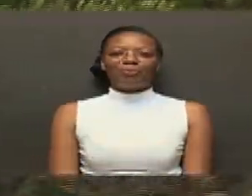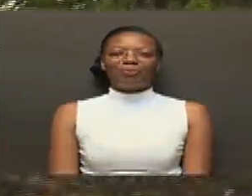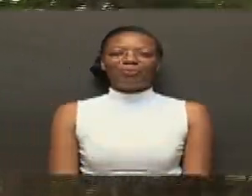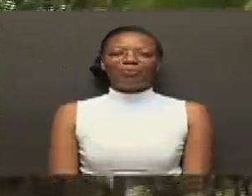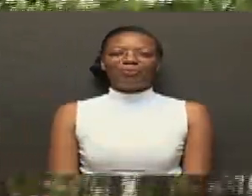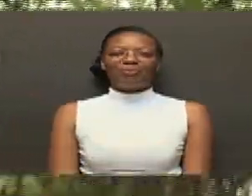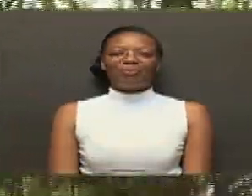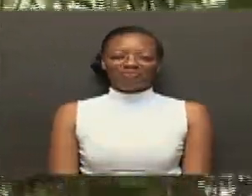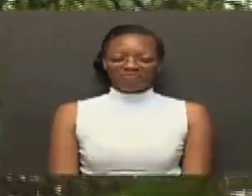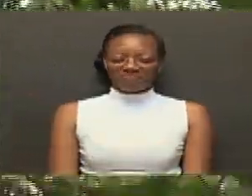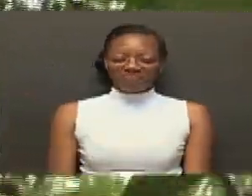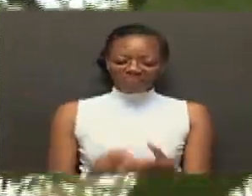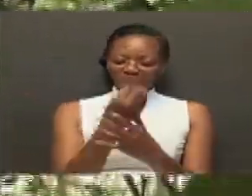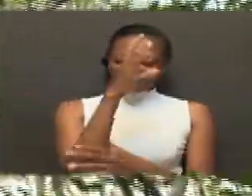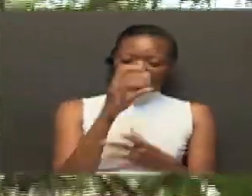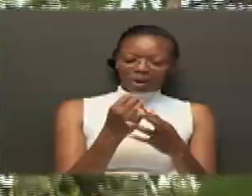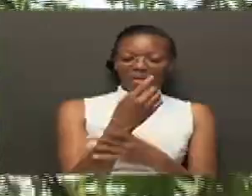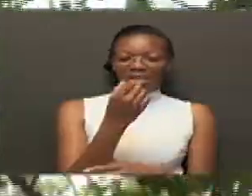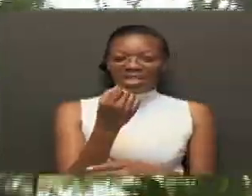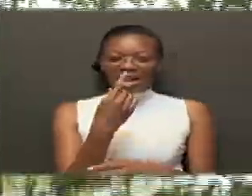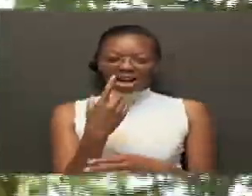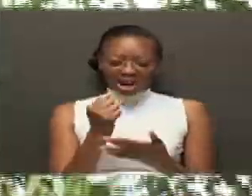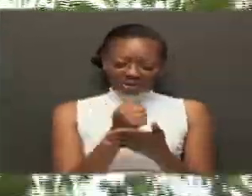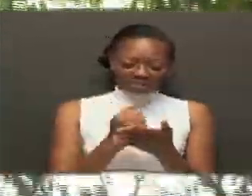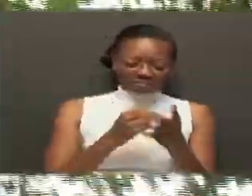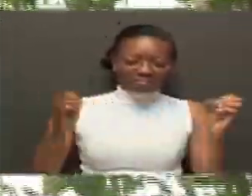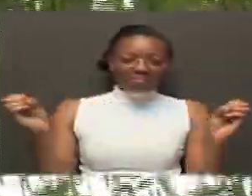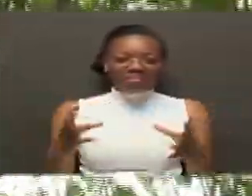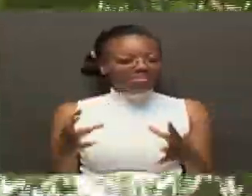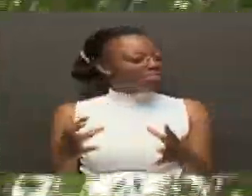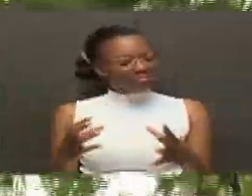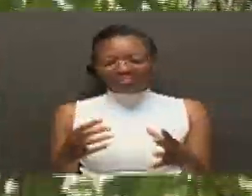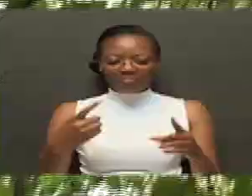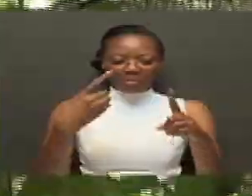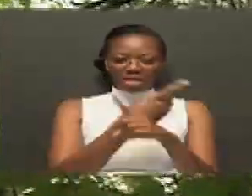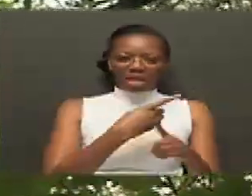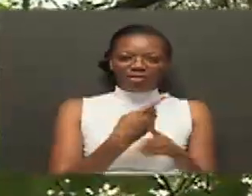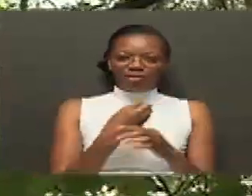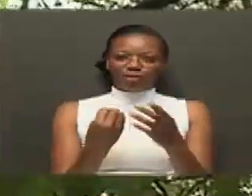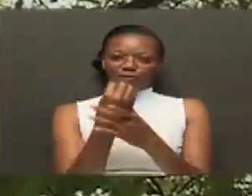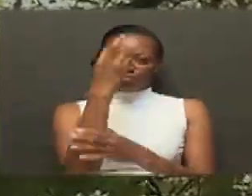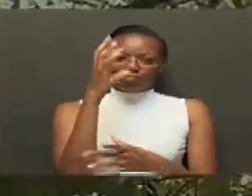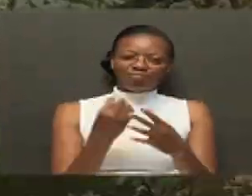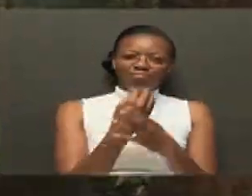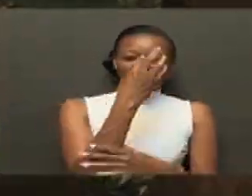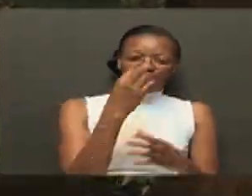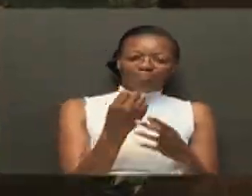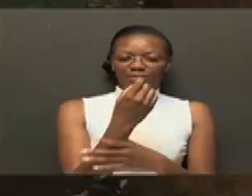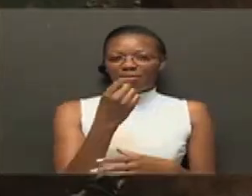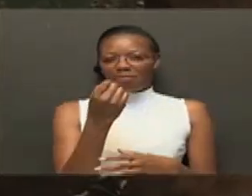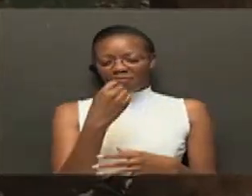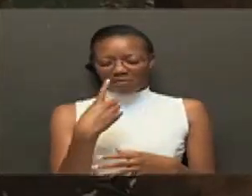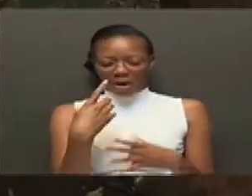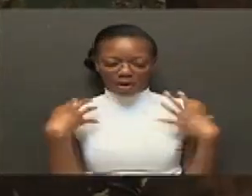Mitishamba si uganga wala uchawi Ni miti tofauti tofauti amba hutumiwa kwa ajili ya dawa ili